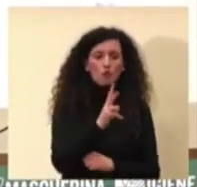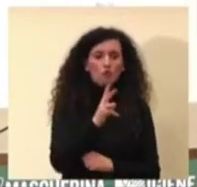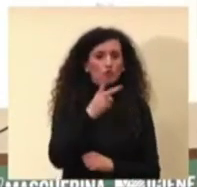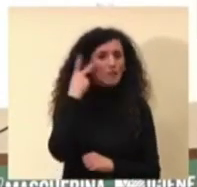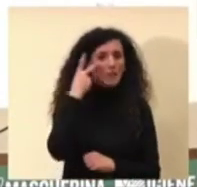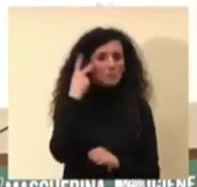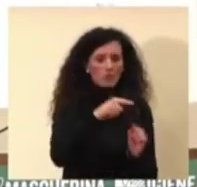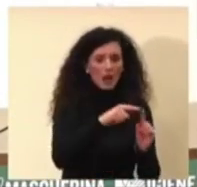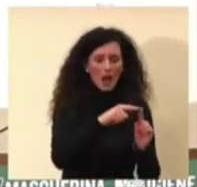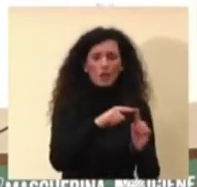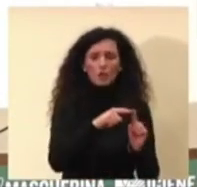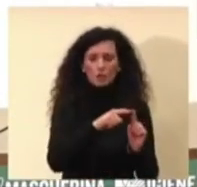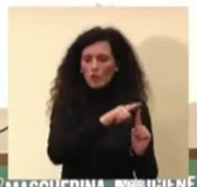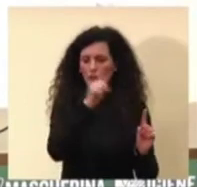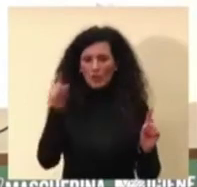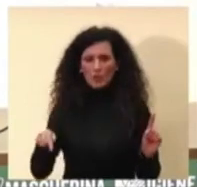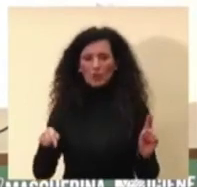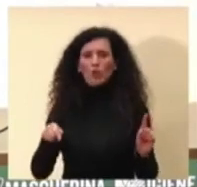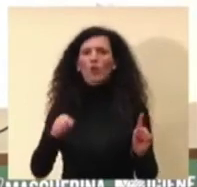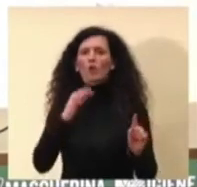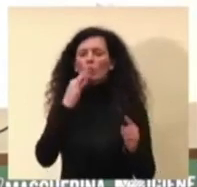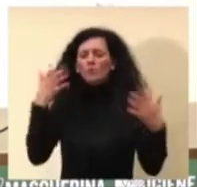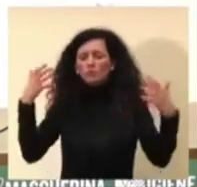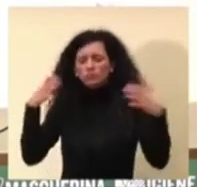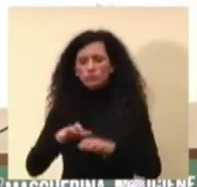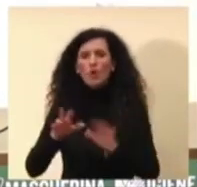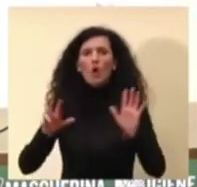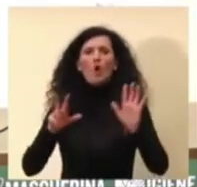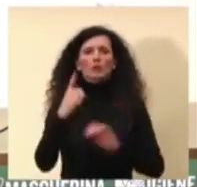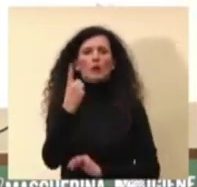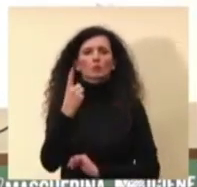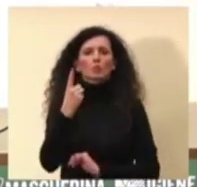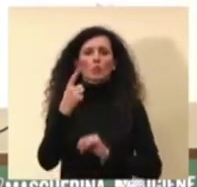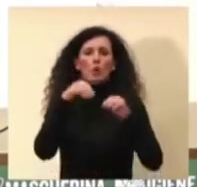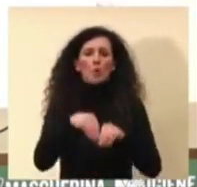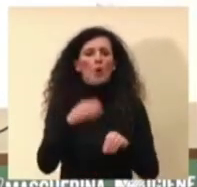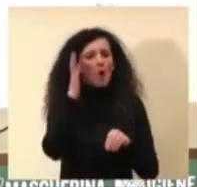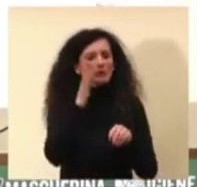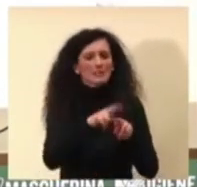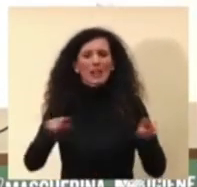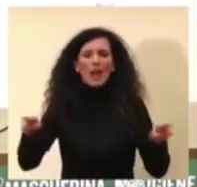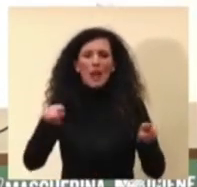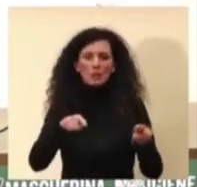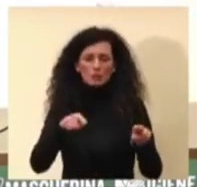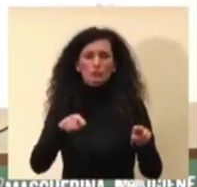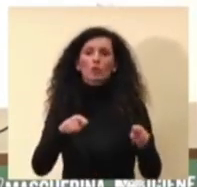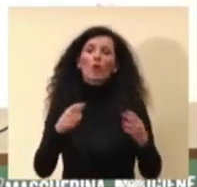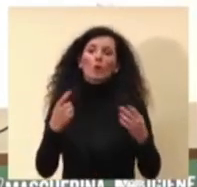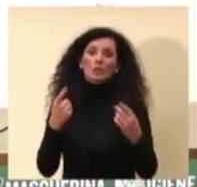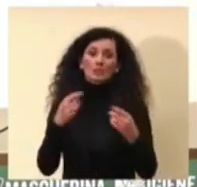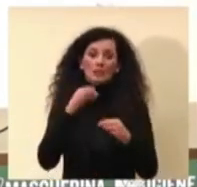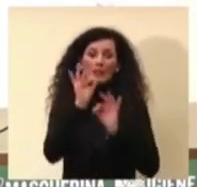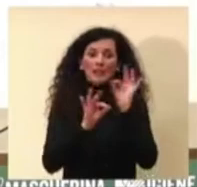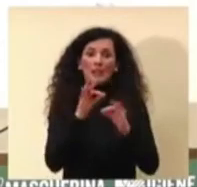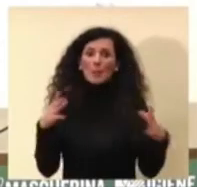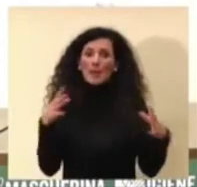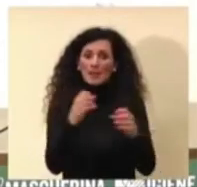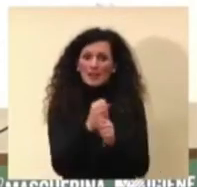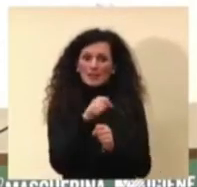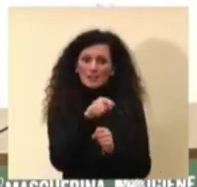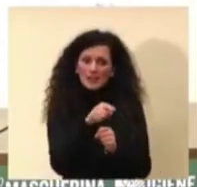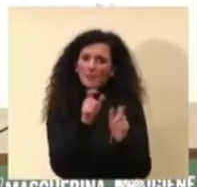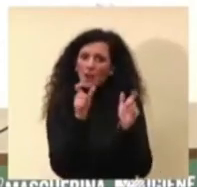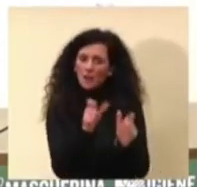81 posti letto nelle terapie intensive anche questo è un dato che